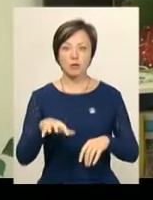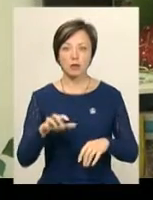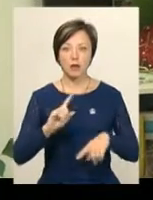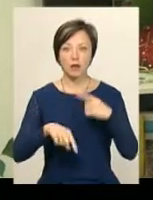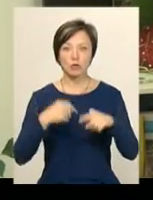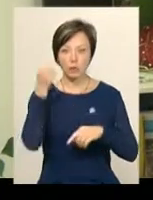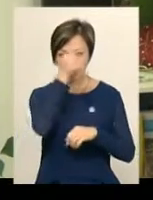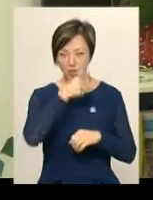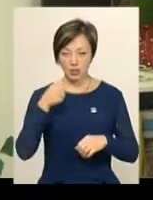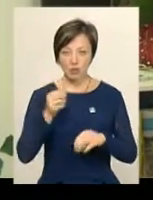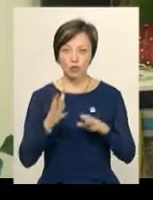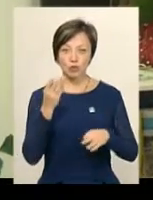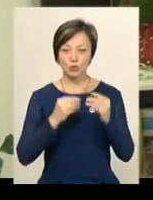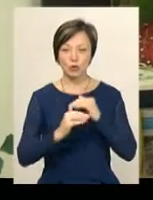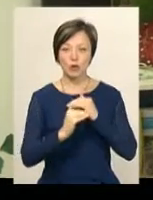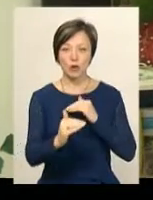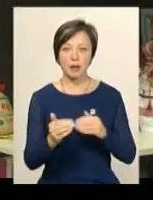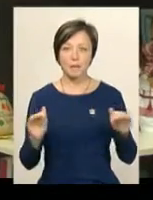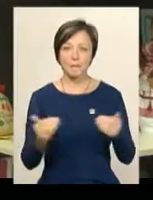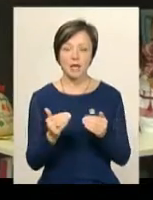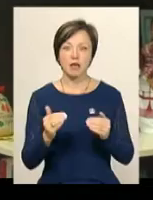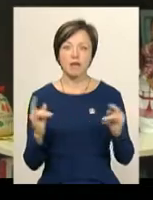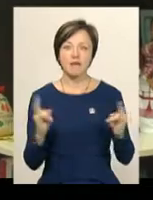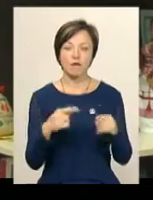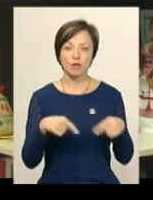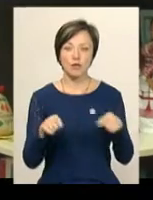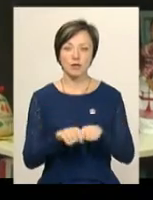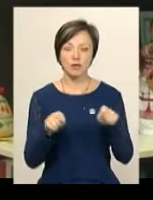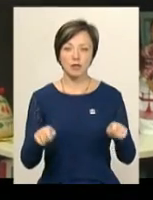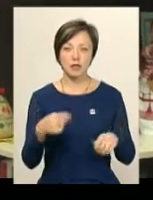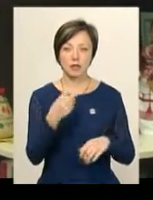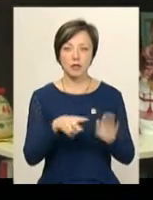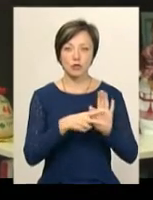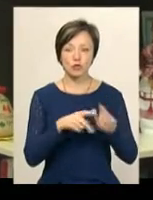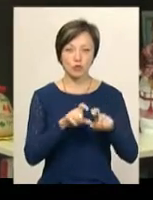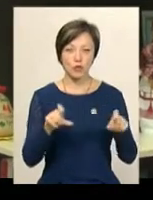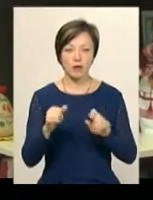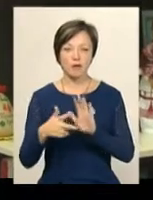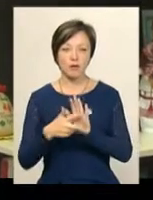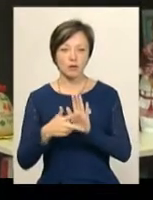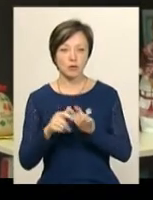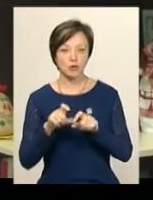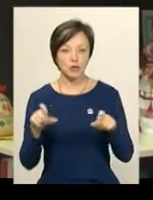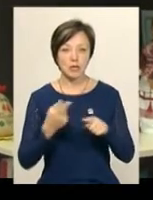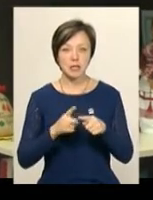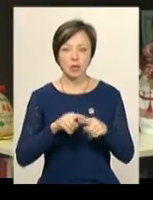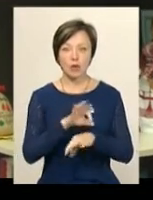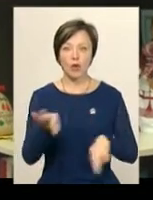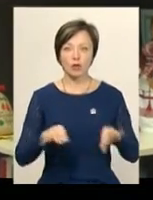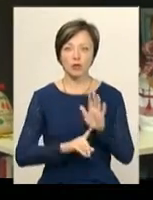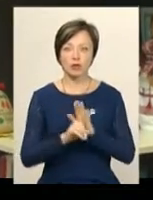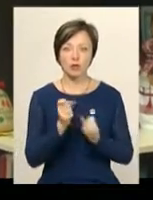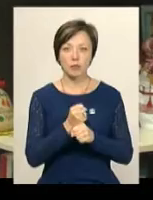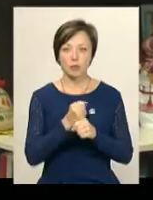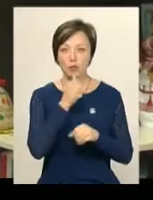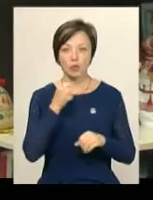на другий рік це буде штучним покриттям для мініфутболу. Цього року відкрили майданчики 27 школа і 8 школа. Ці проєкти розпочали